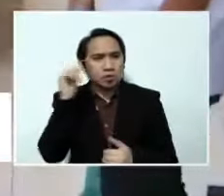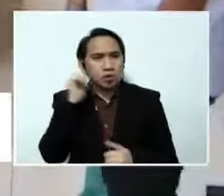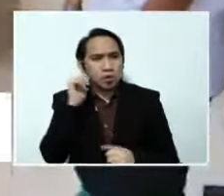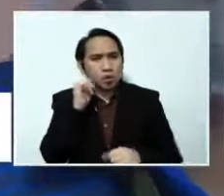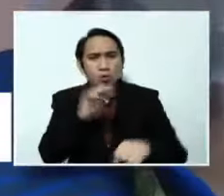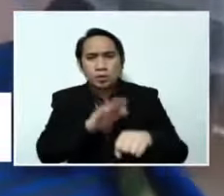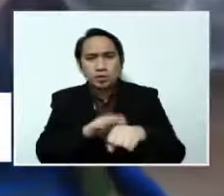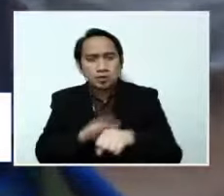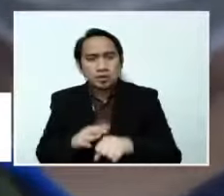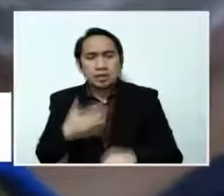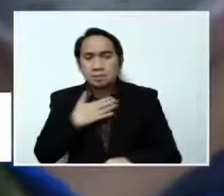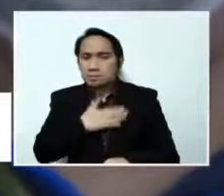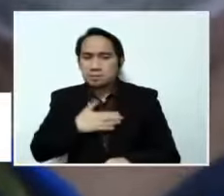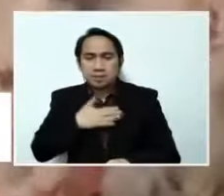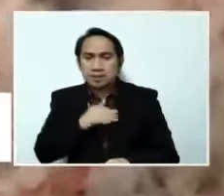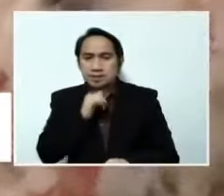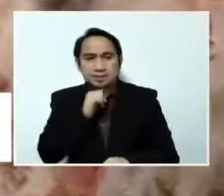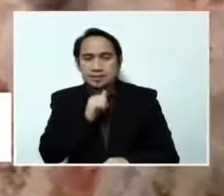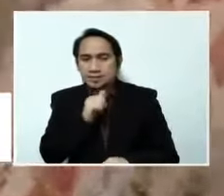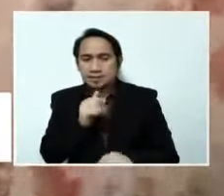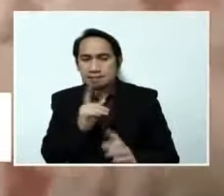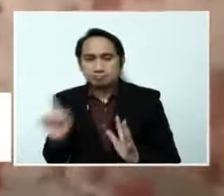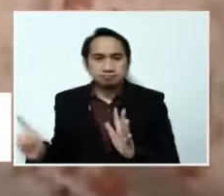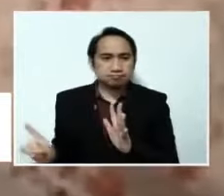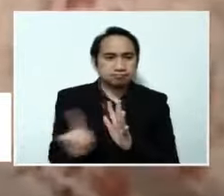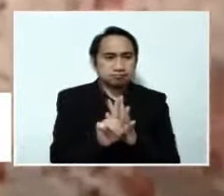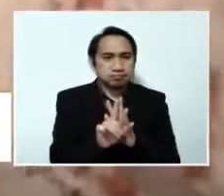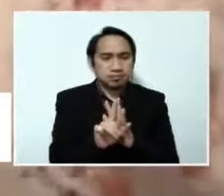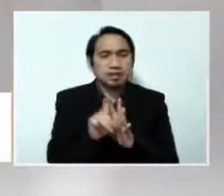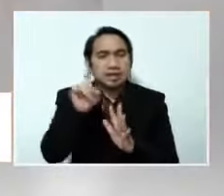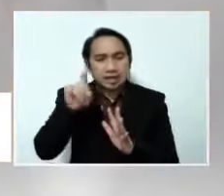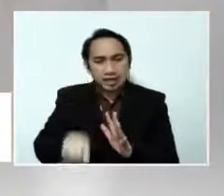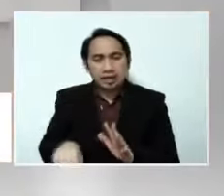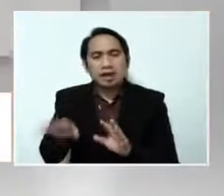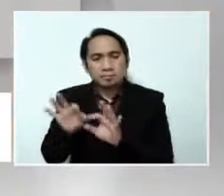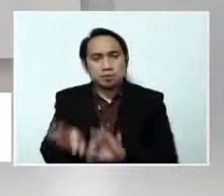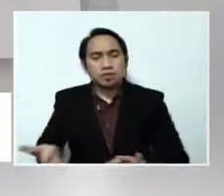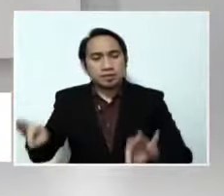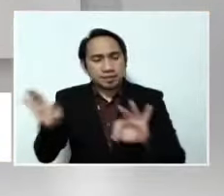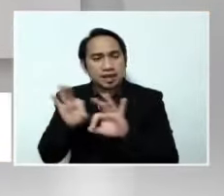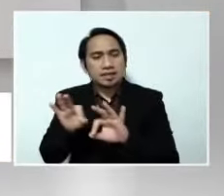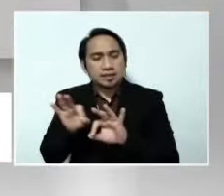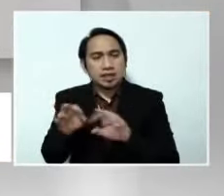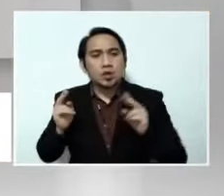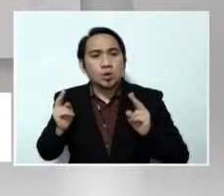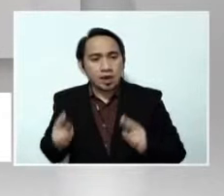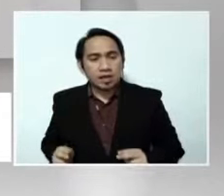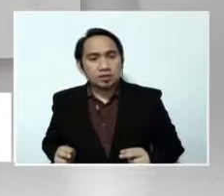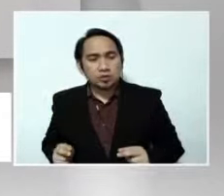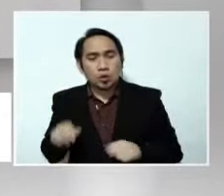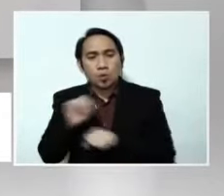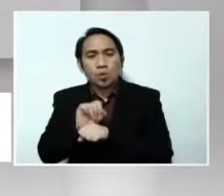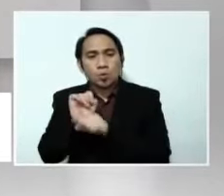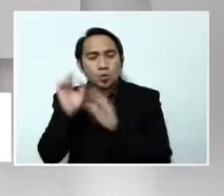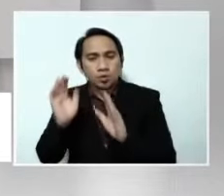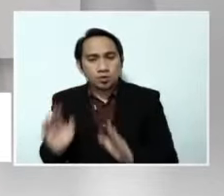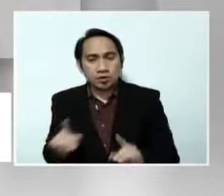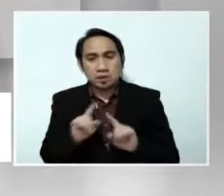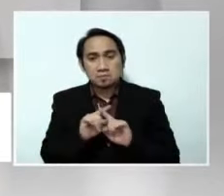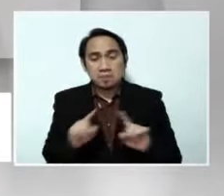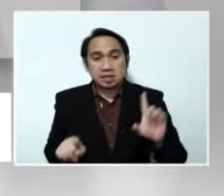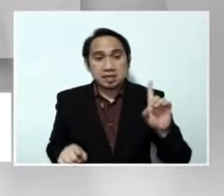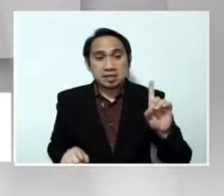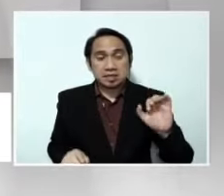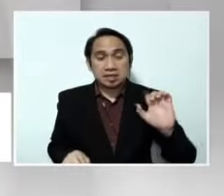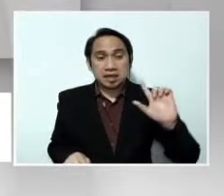singitan sa pila ng mga babakunahan. Dapat, health workers muna. Pero base sa inisyal na pag-verifikan ng Department of Interior and Local